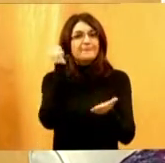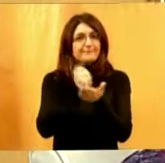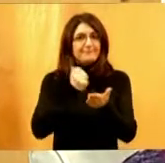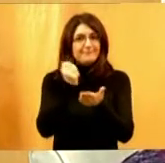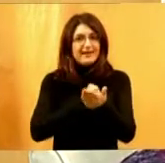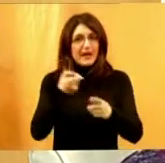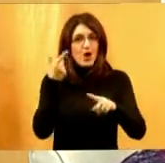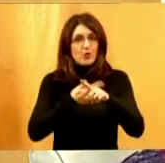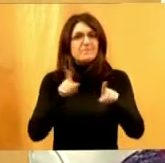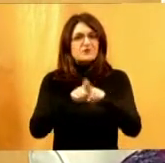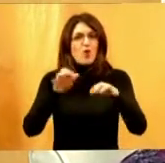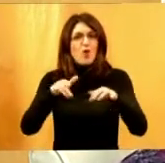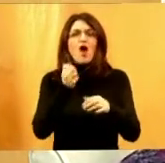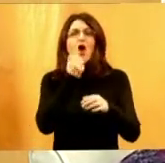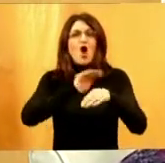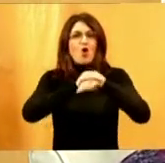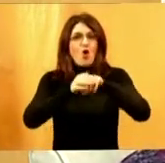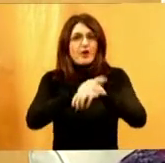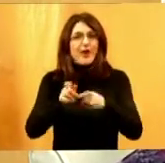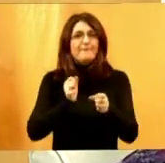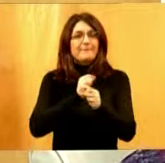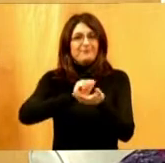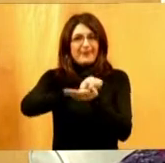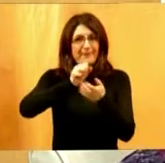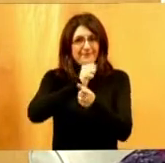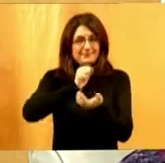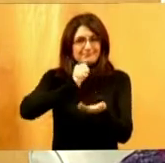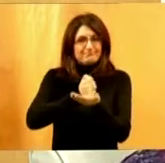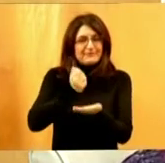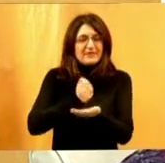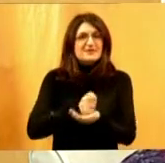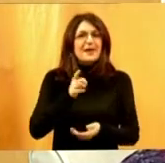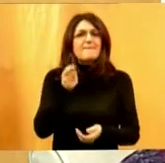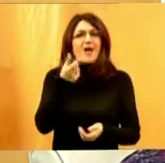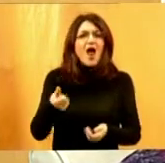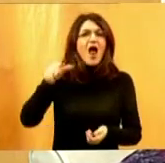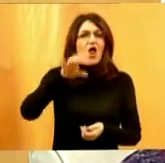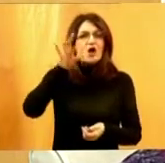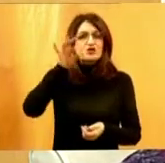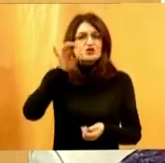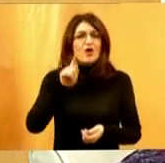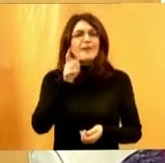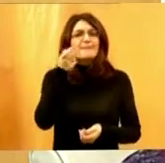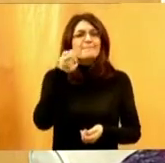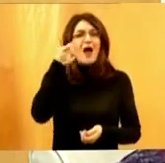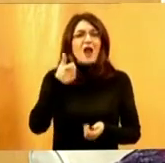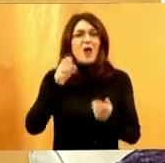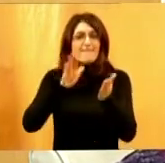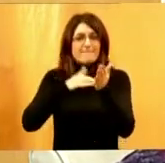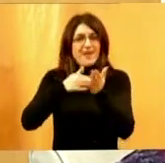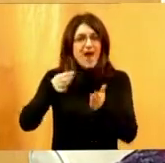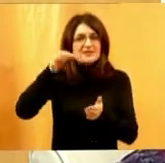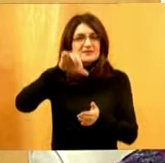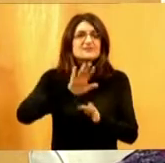Isto ga skuhamo u kori, smiksamo ga i dodamo vrlo malu količinu soli i mrvicu masnoće